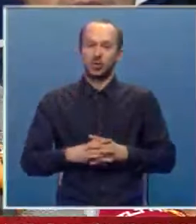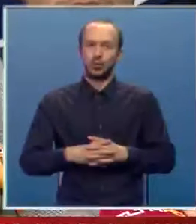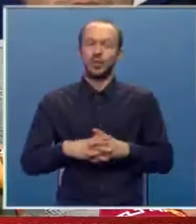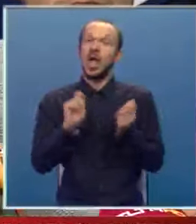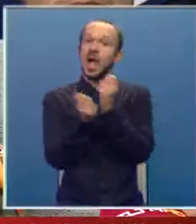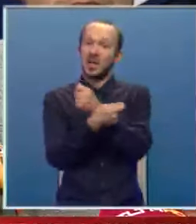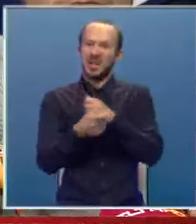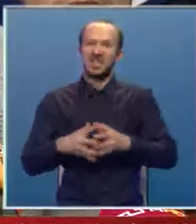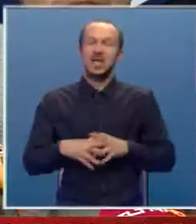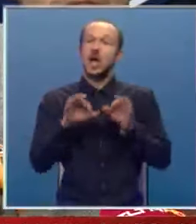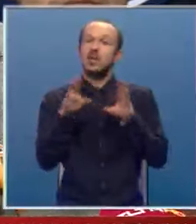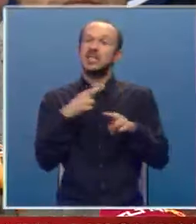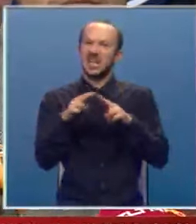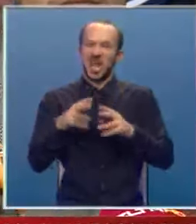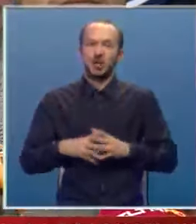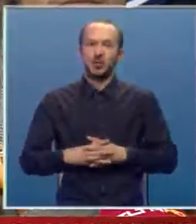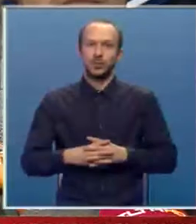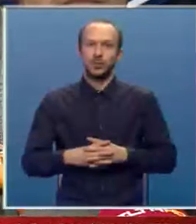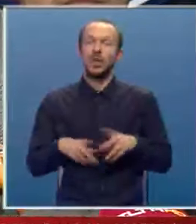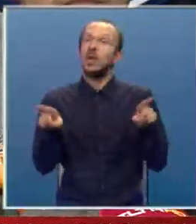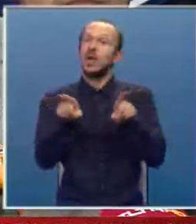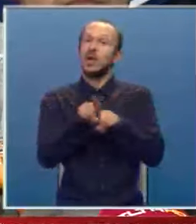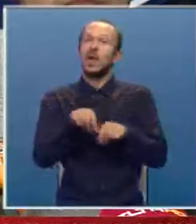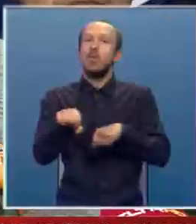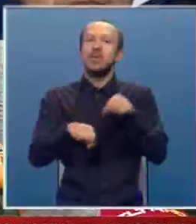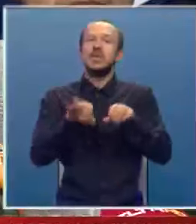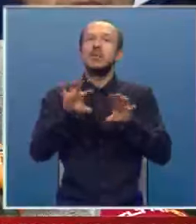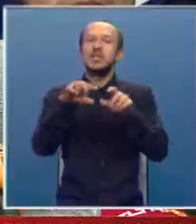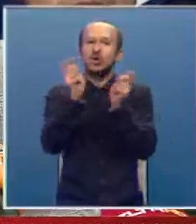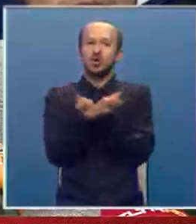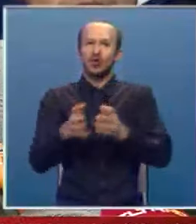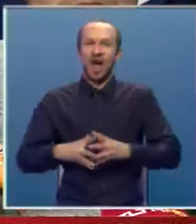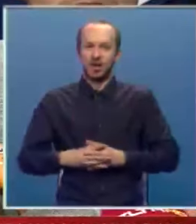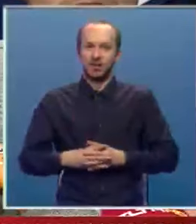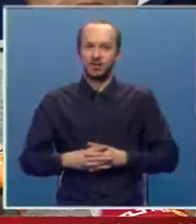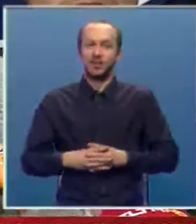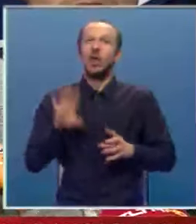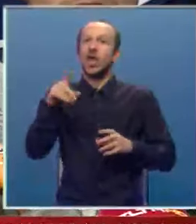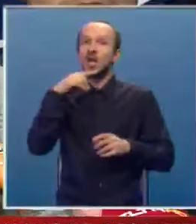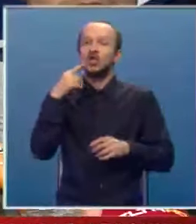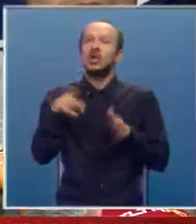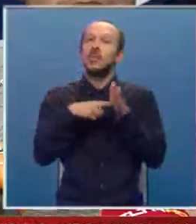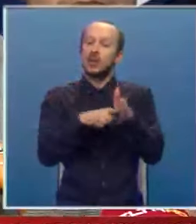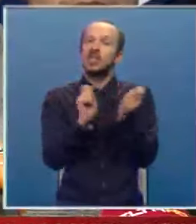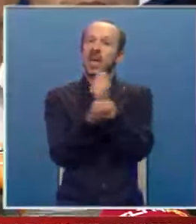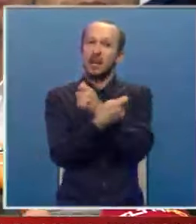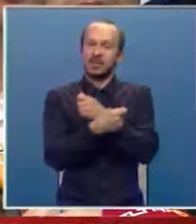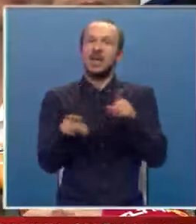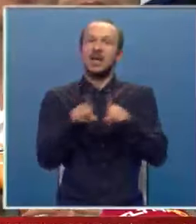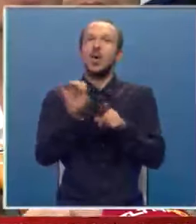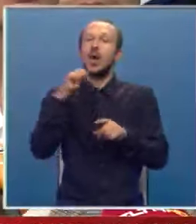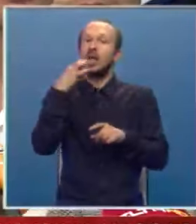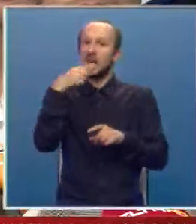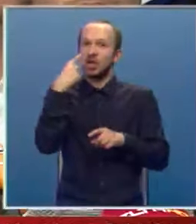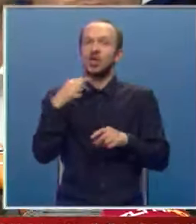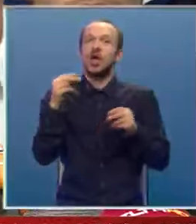rebalans bez kredita vam je kao biciklo bez točkova. O meni kažu, ajde ti predložite rebalans, to je kao da mi kažu